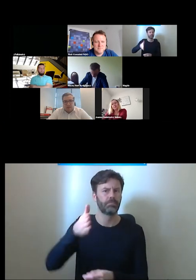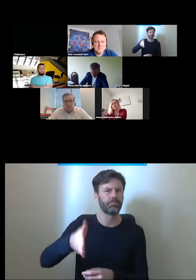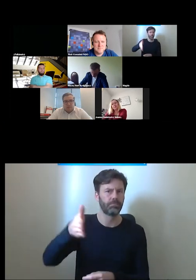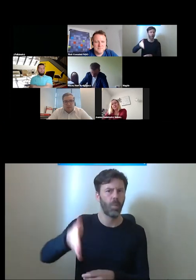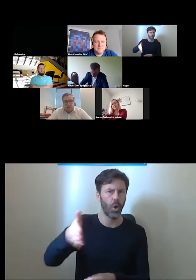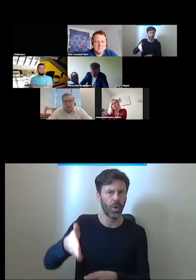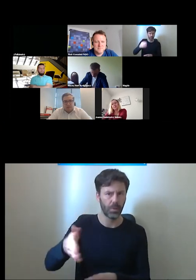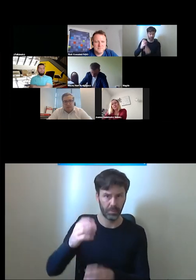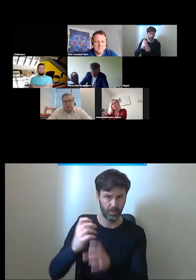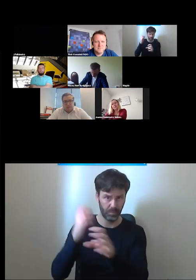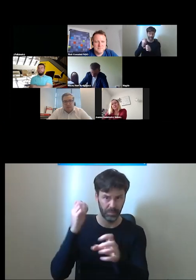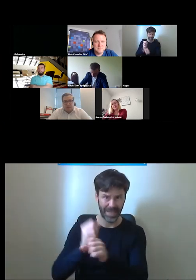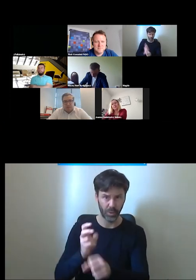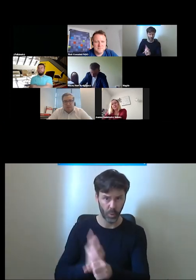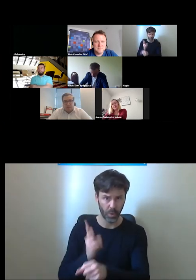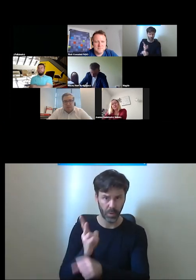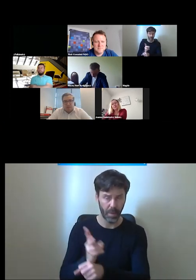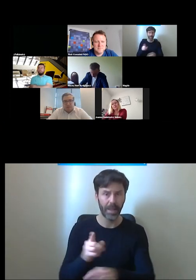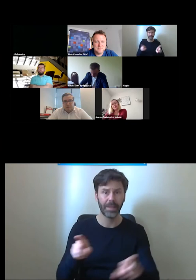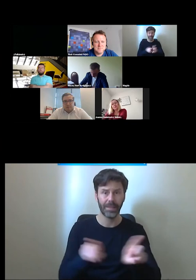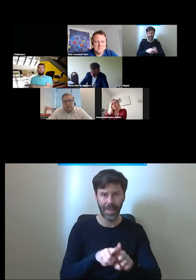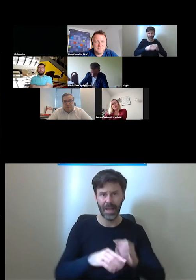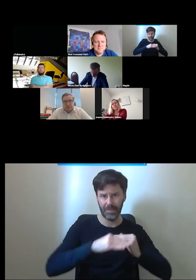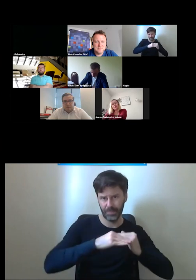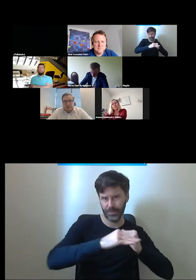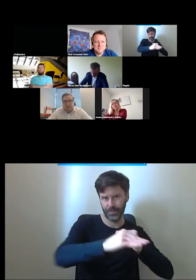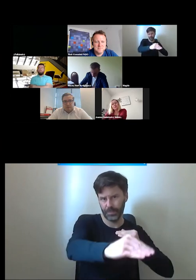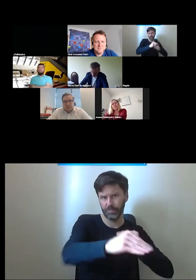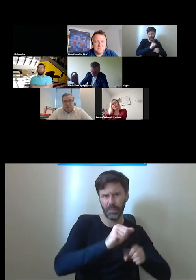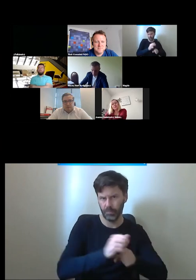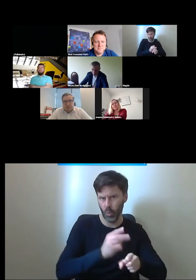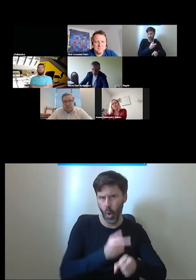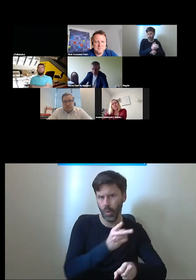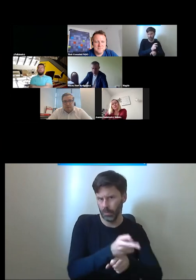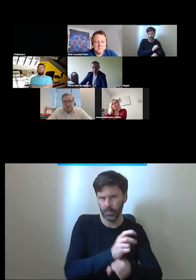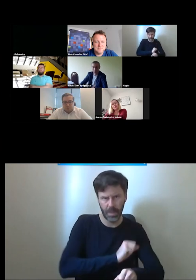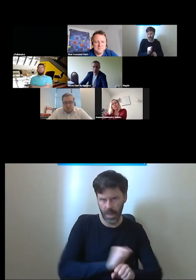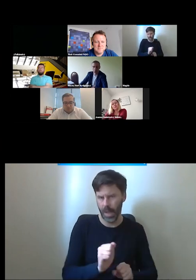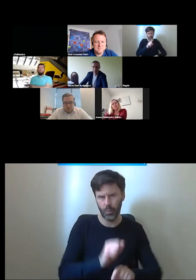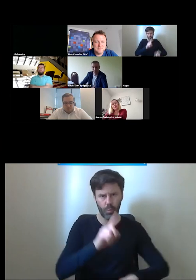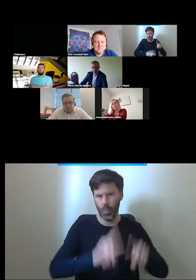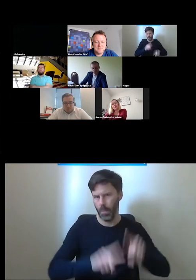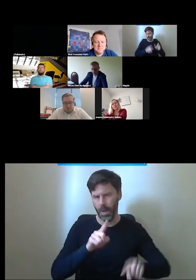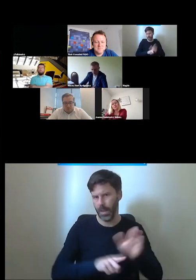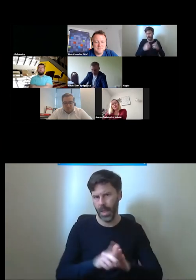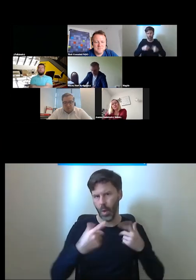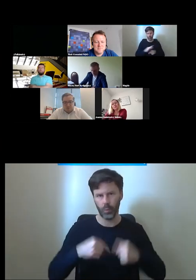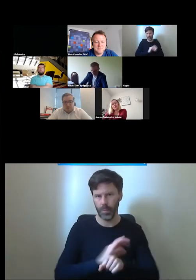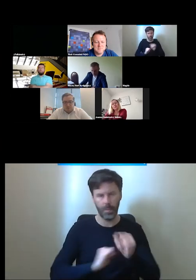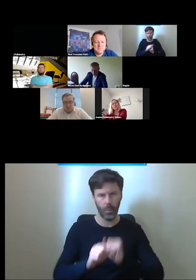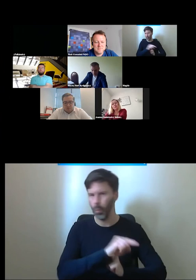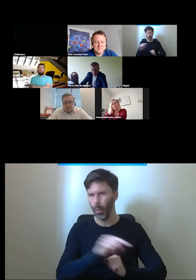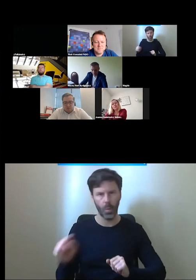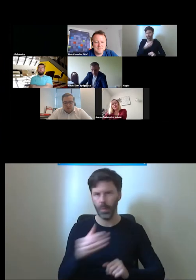zasady porusza się na dostosowanej infrastrukturze która powinna zapewniać osobom z niej z prawnościami na